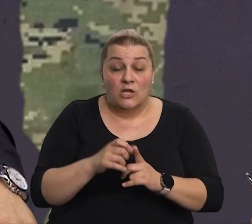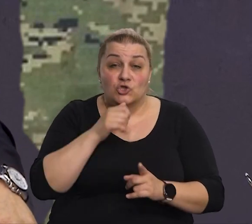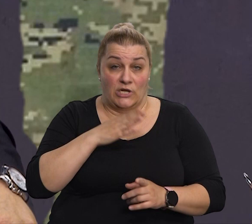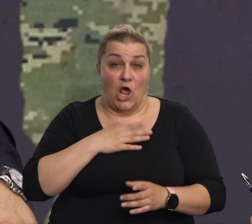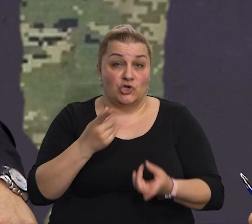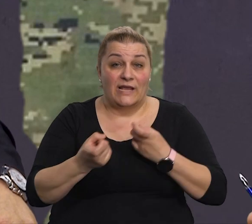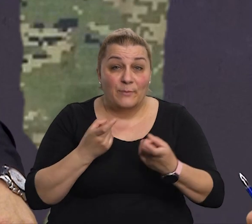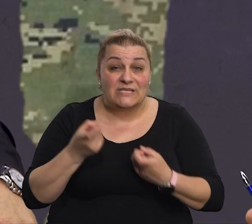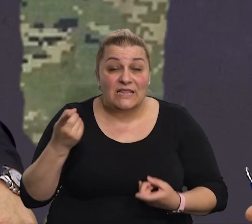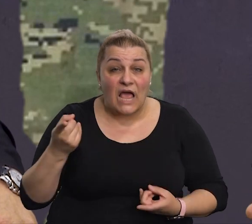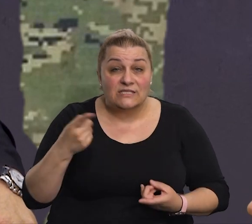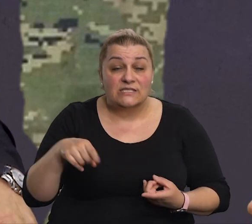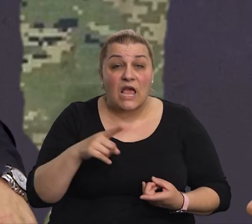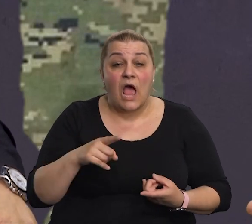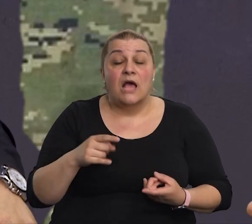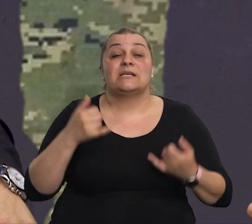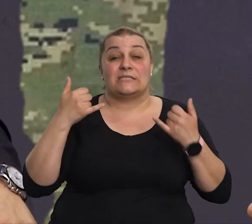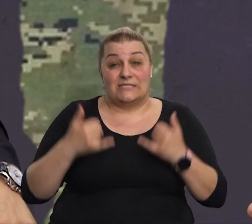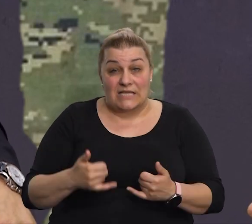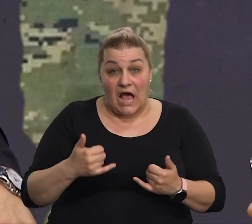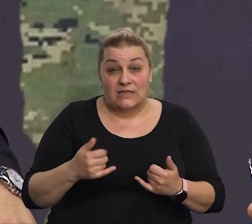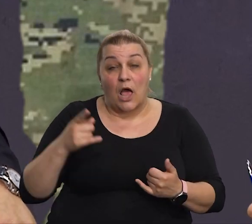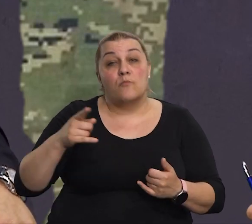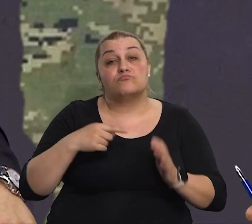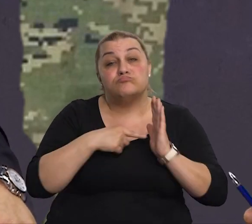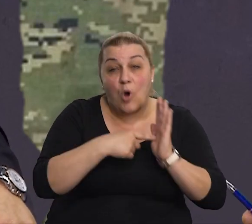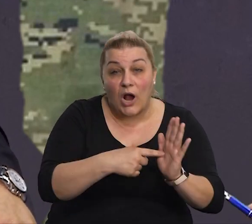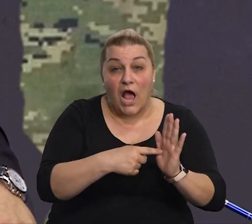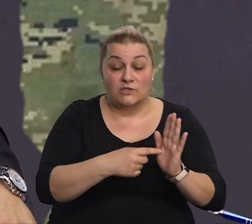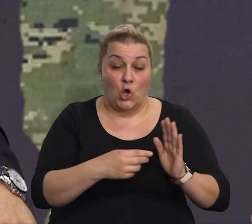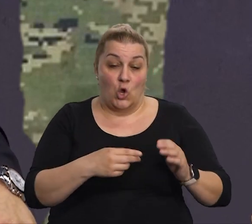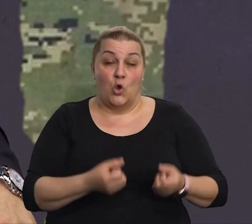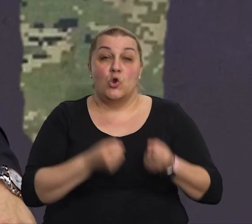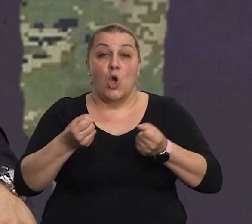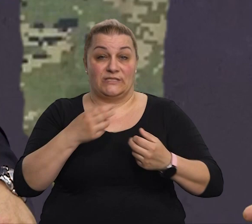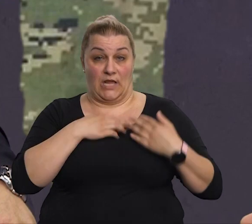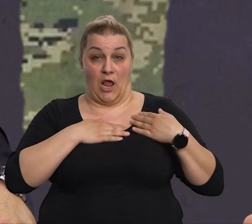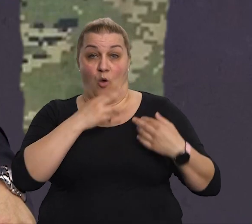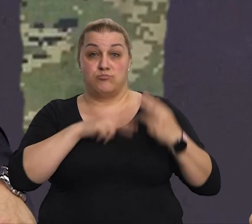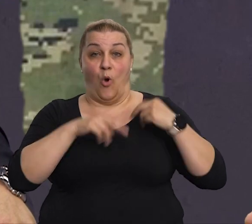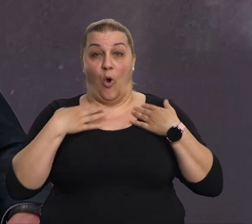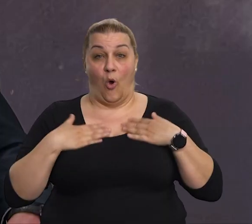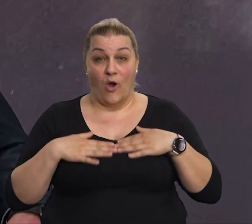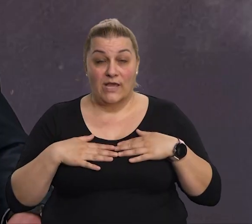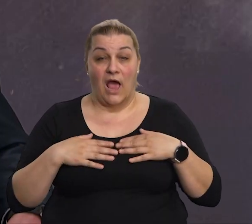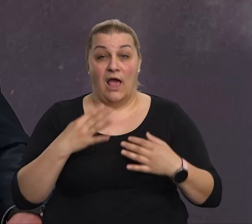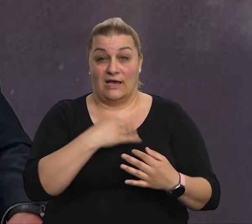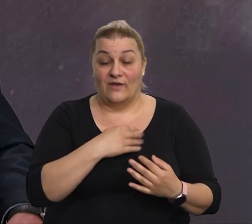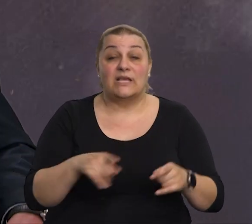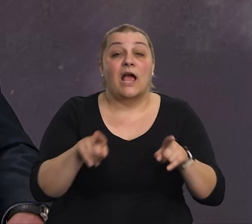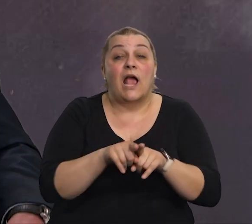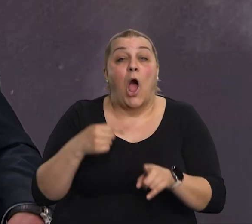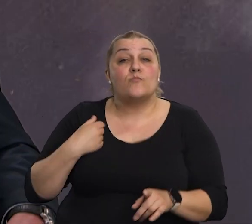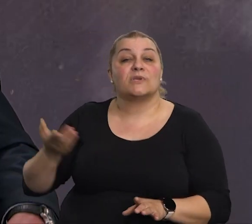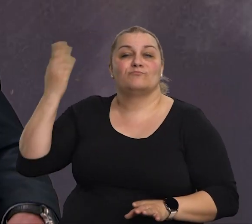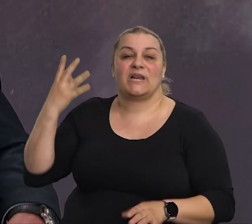naši, naši reprezentativci sada dokazuju i nose boje, brane, ono što smo kao mi nekada 90